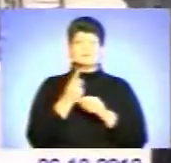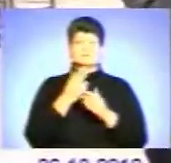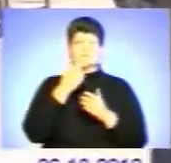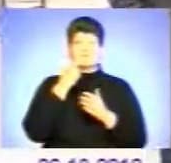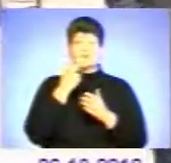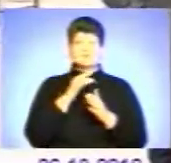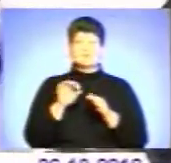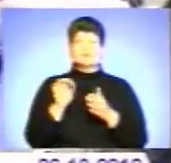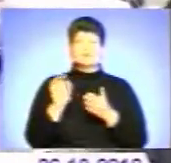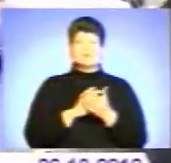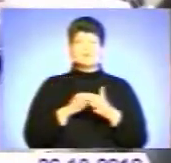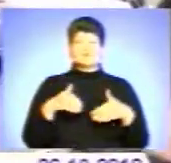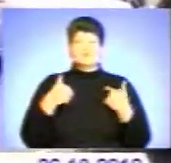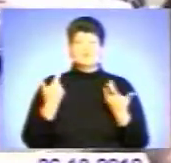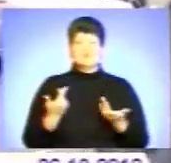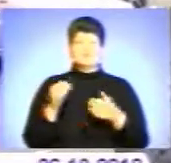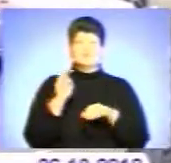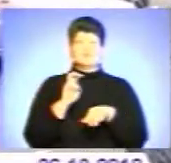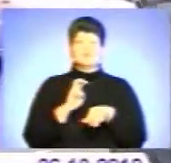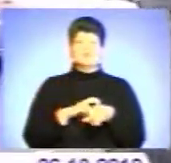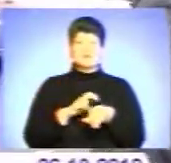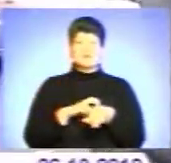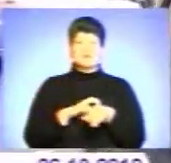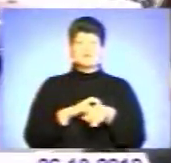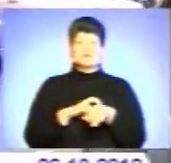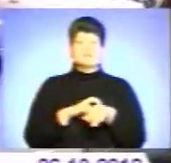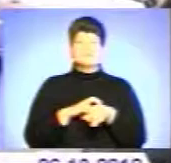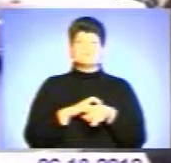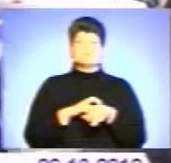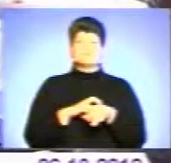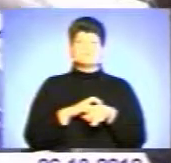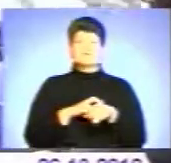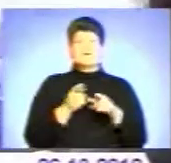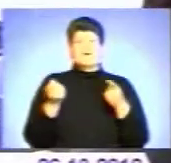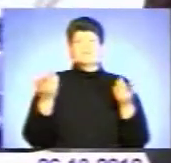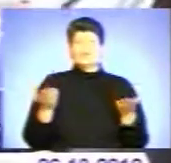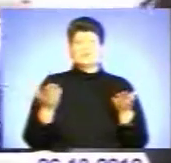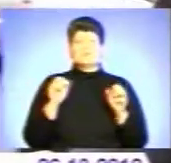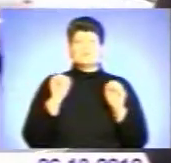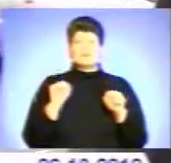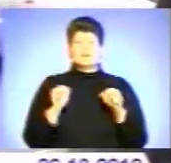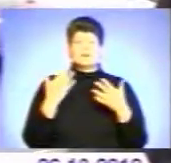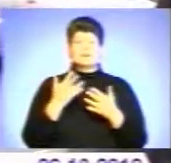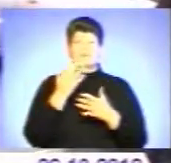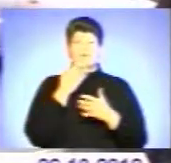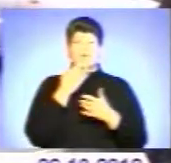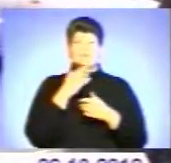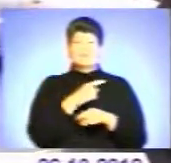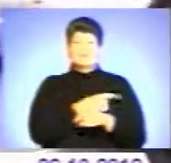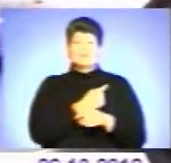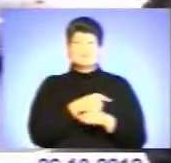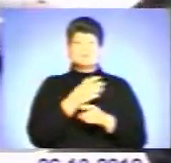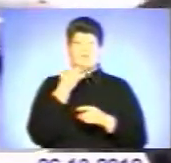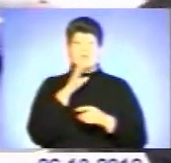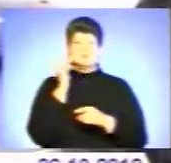звертайтеся до лікаря. Якщо якісь симптоми требують, одразу звертатися до лікаря. А так, можливо, якась народна медицина, гарячий